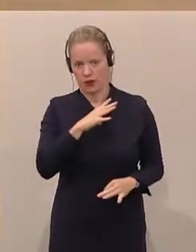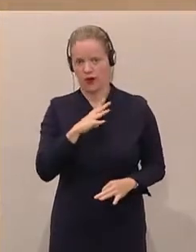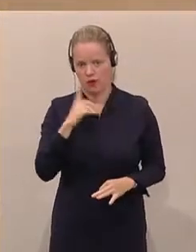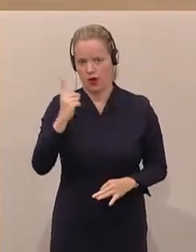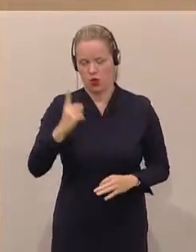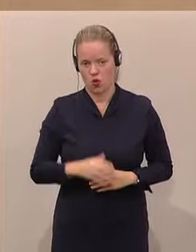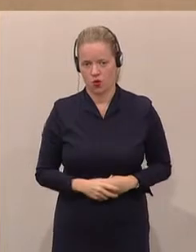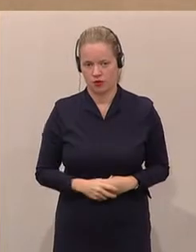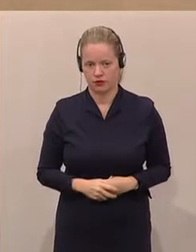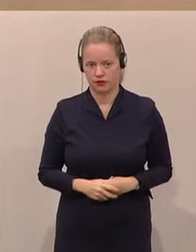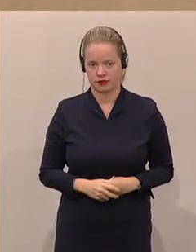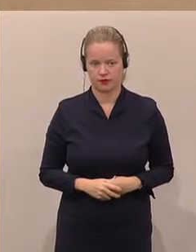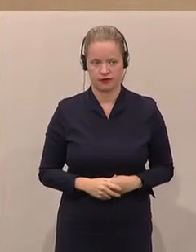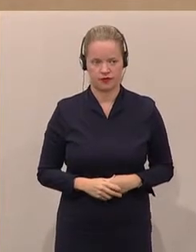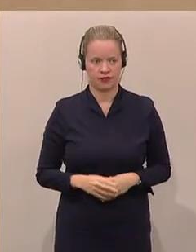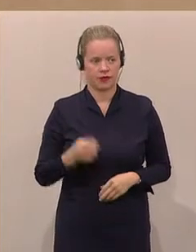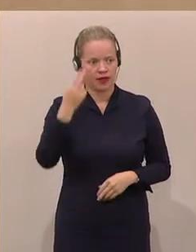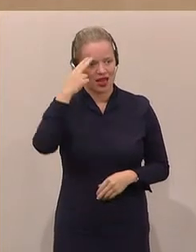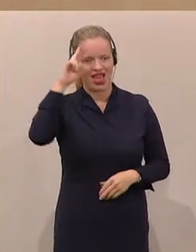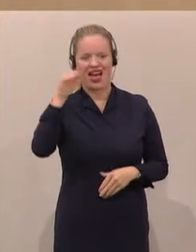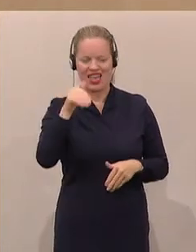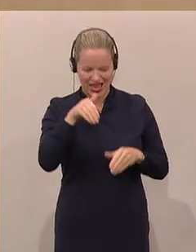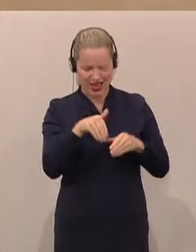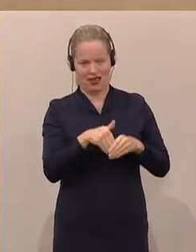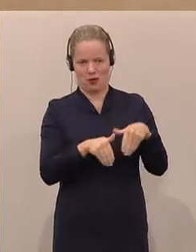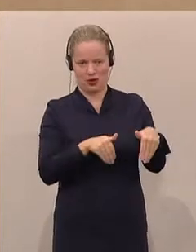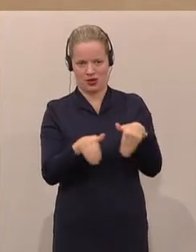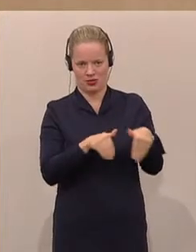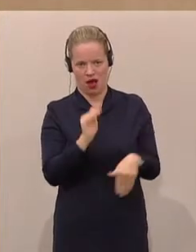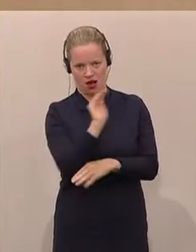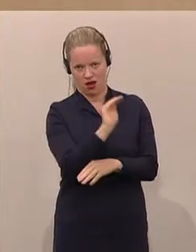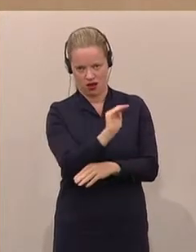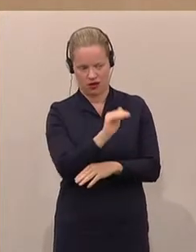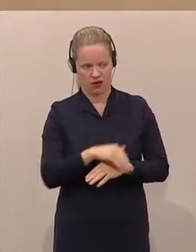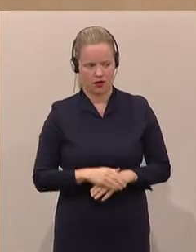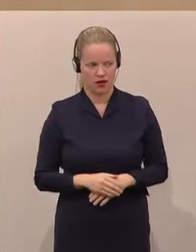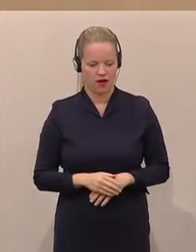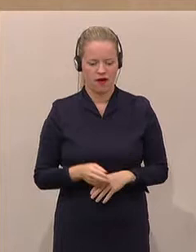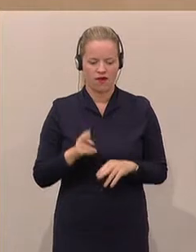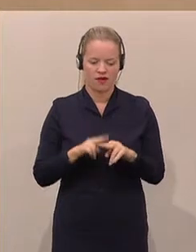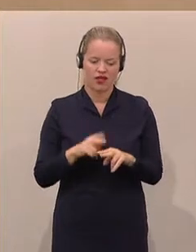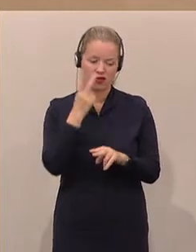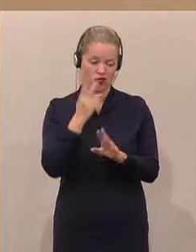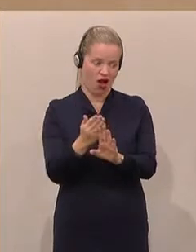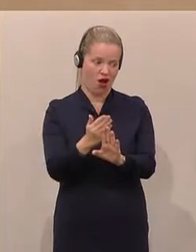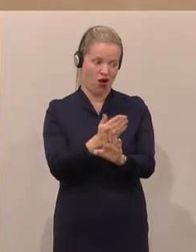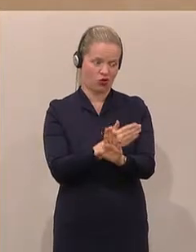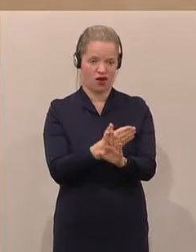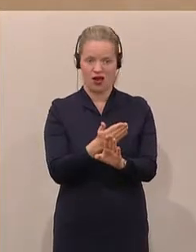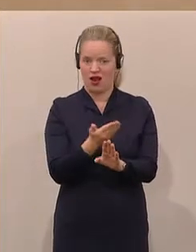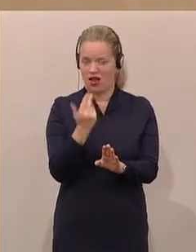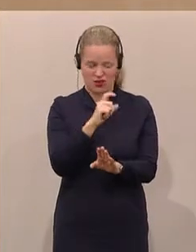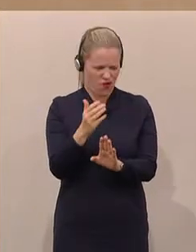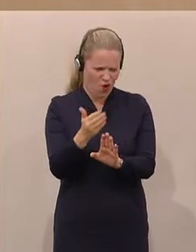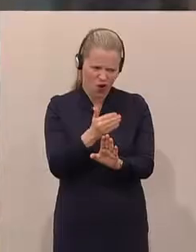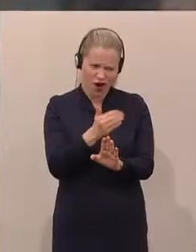Herr Innenminister, offenbar, wenn man sich die Vorgänge der letzten Monate, der letzten Wochen auch